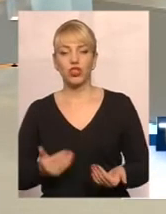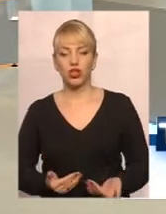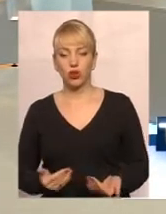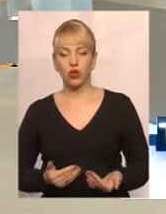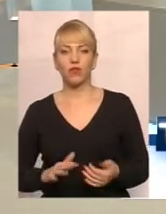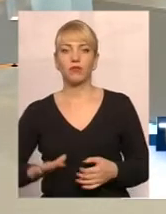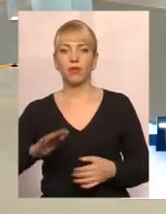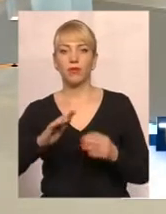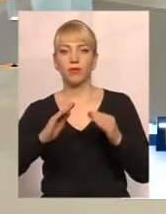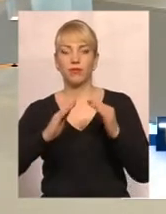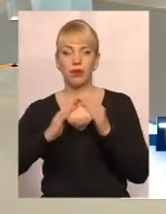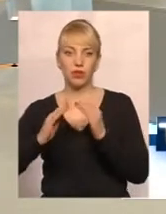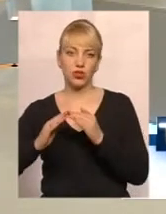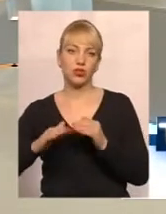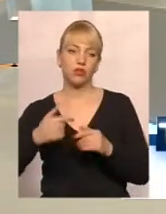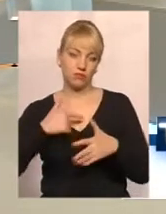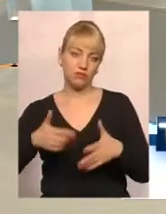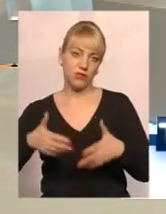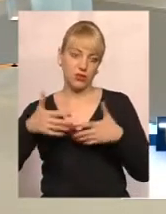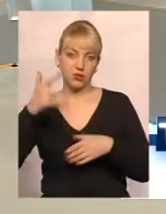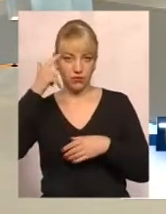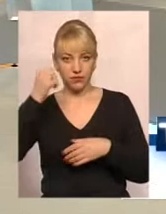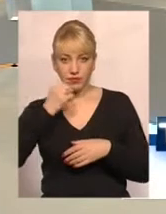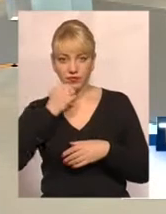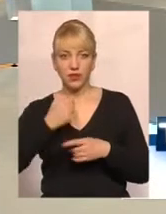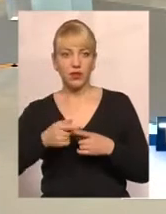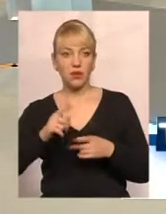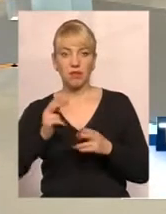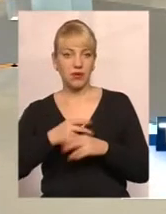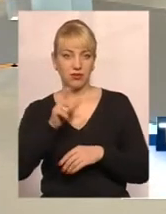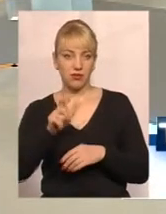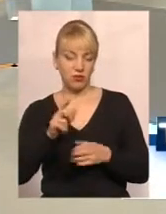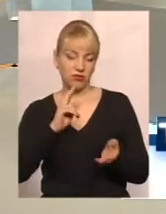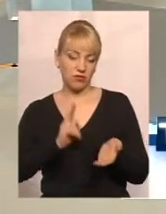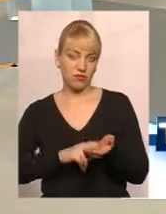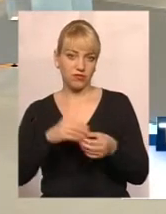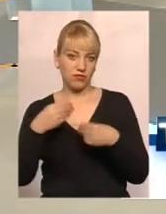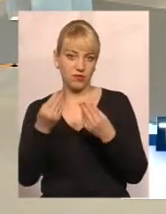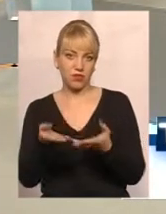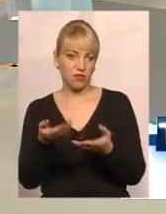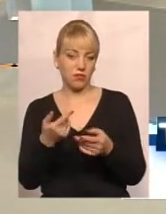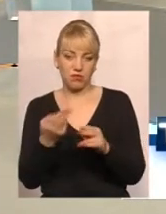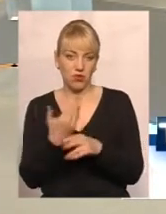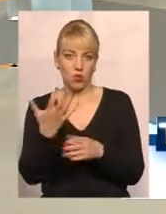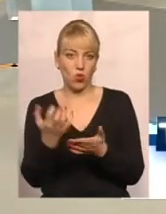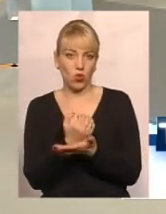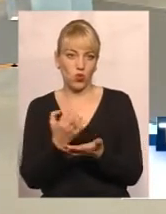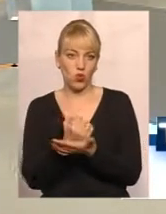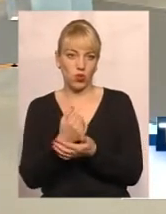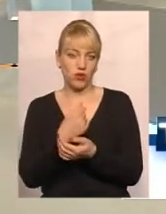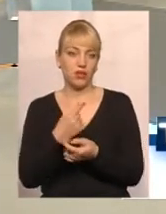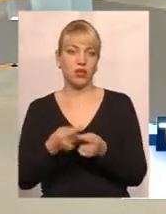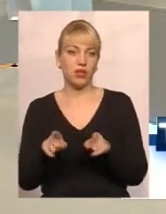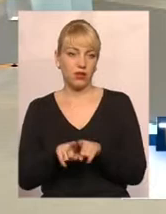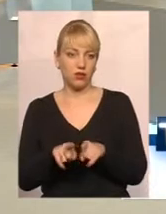громадян. Ну, все, я зрозуміла. Він не зареєстрований, тому без нього ми призначаємо субсидію. І без його доходів, до речі, хочу зазначити